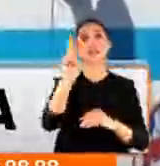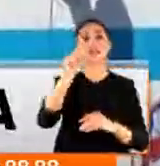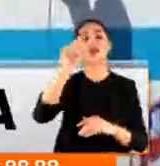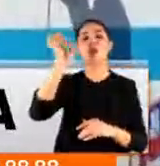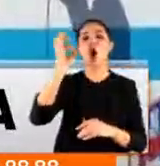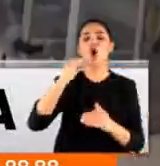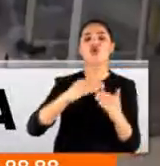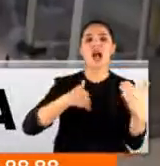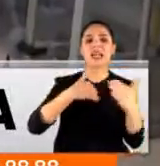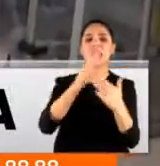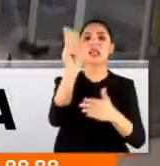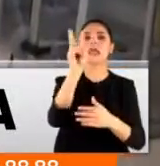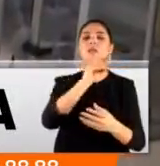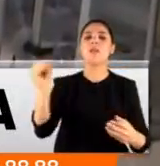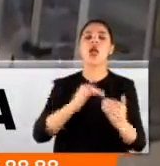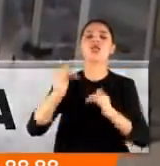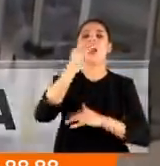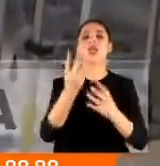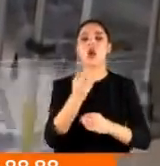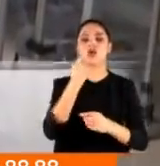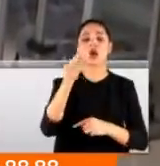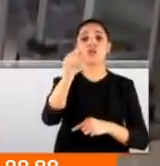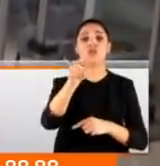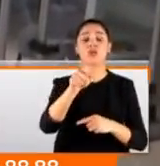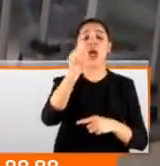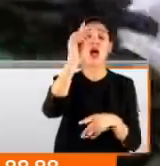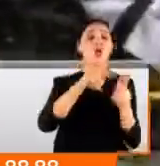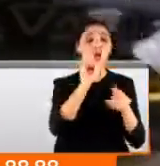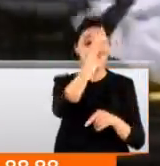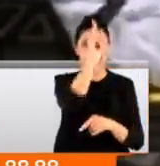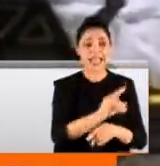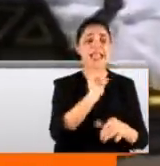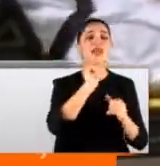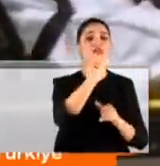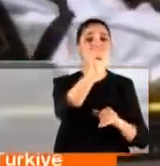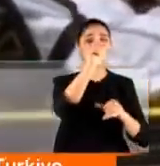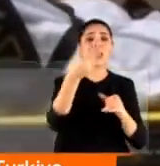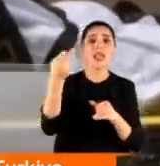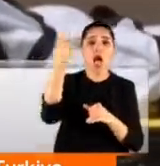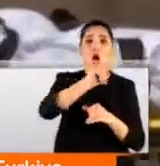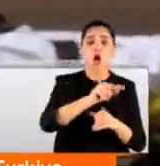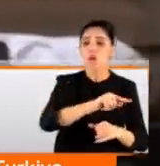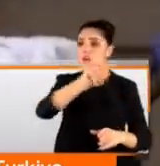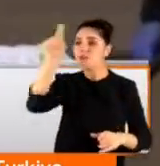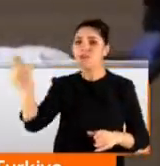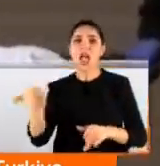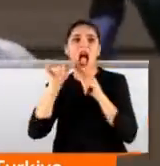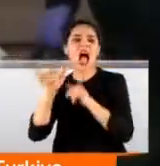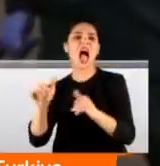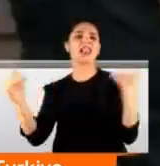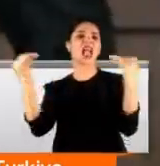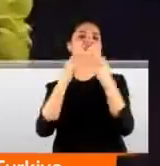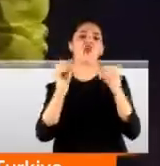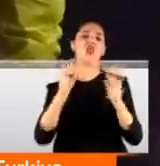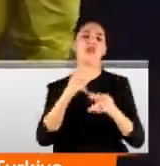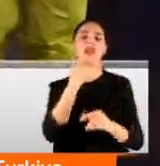20 milyonu aşacağını söylüyor. Bu da pandeminin ilk günlerinde gerçekleşen ölümlerin bir kez daha yaşanabileceğinin habercisi gibi